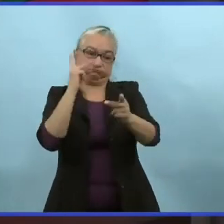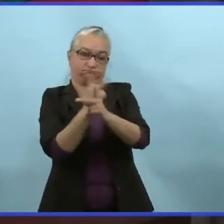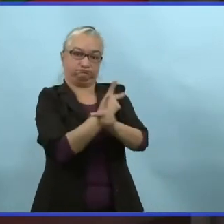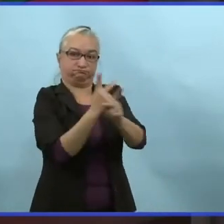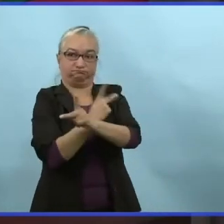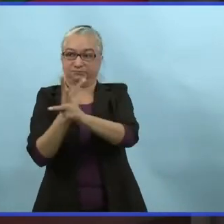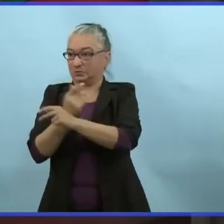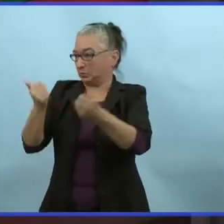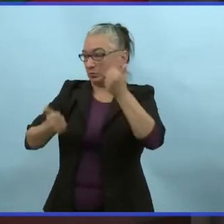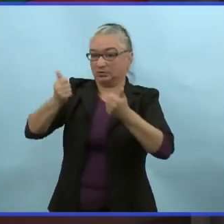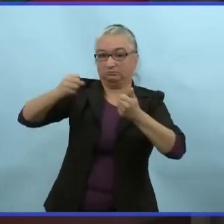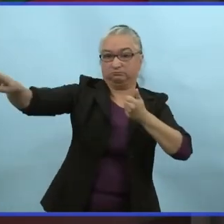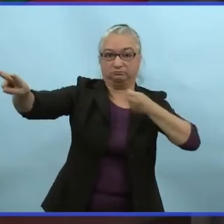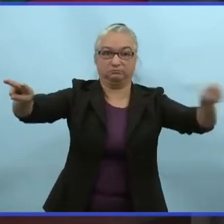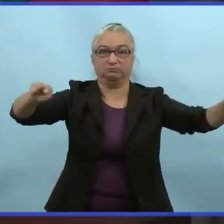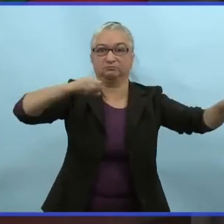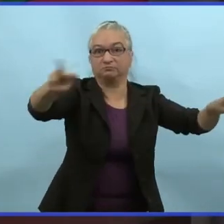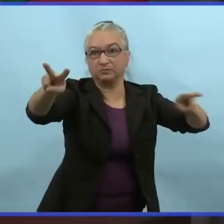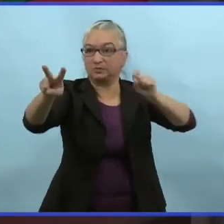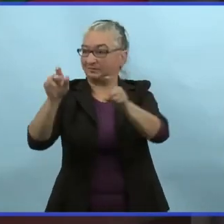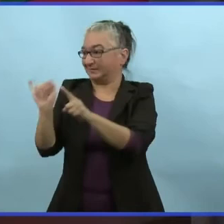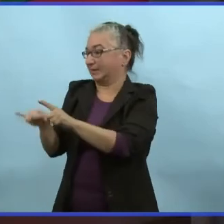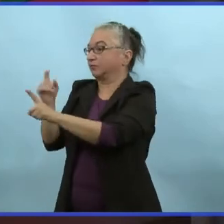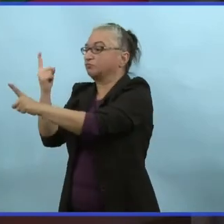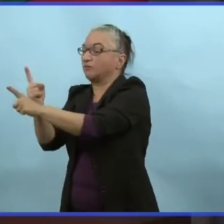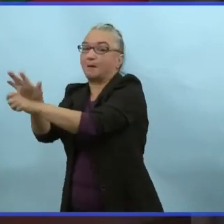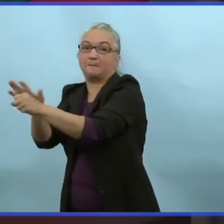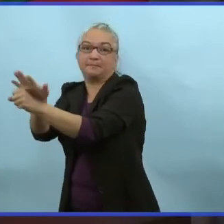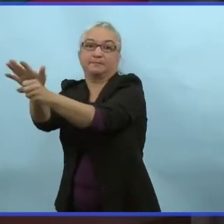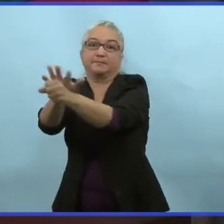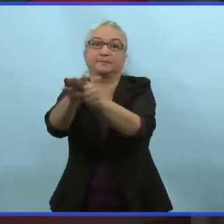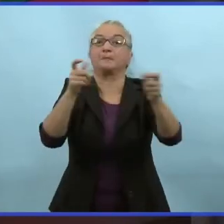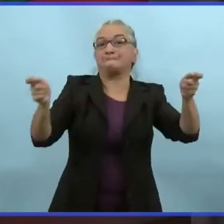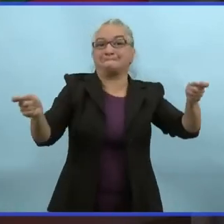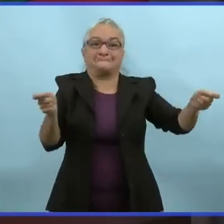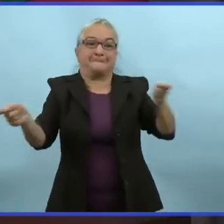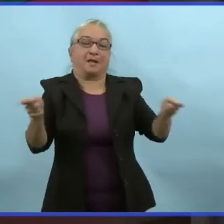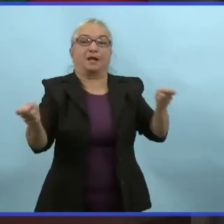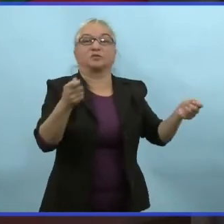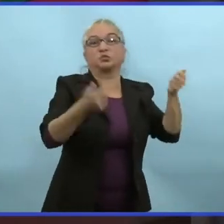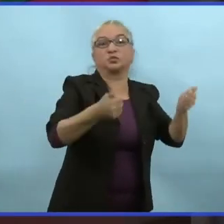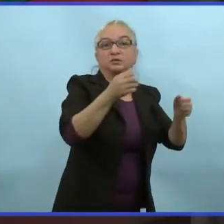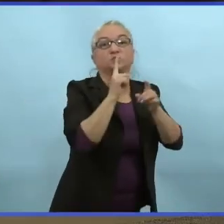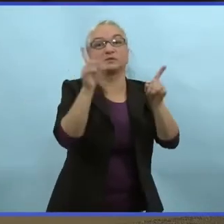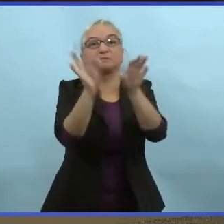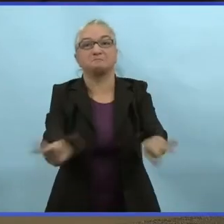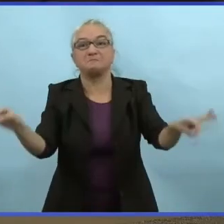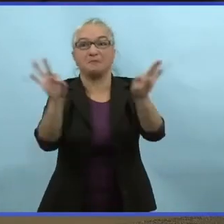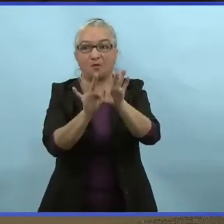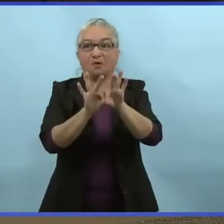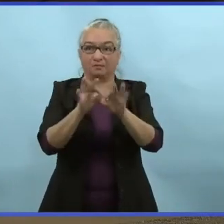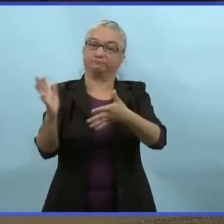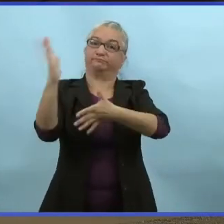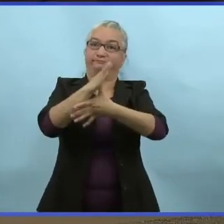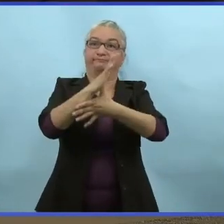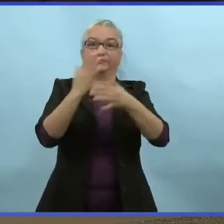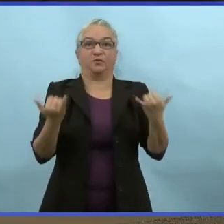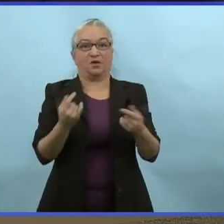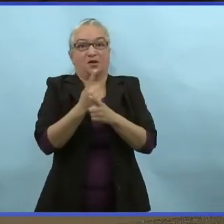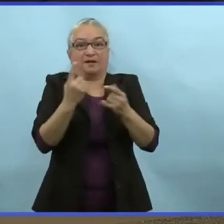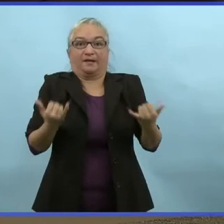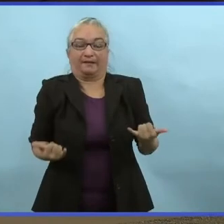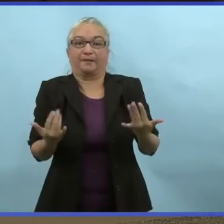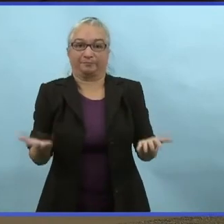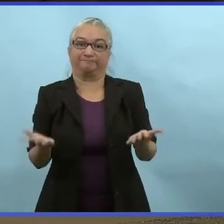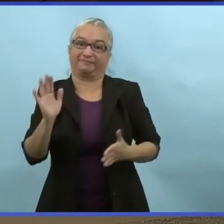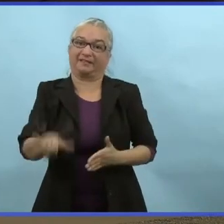que les gens circulent et qu'on fasse sortir les gens de notre système de soins graves